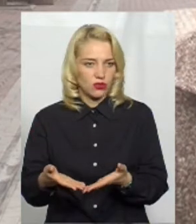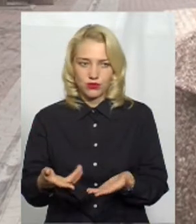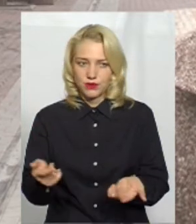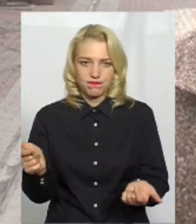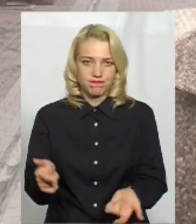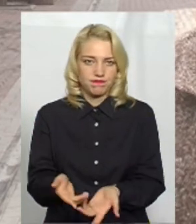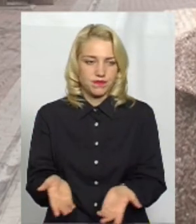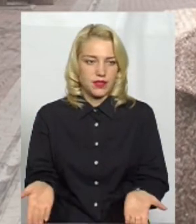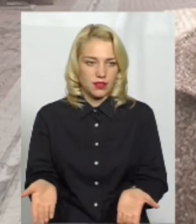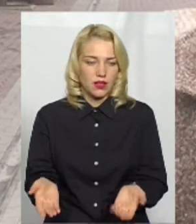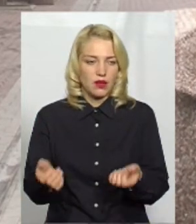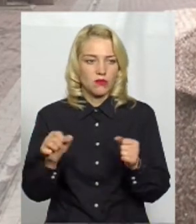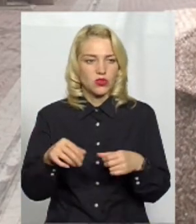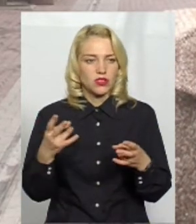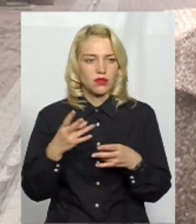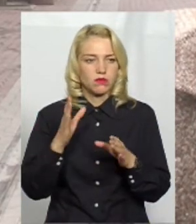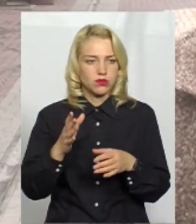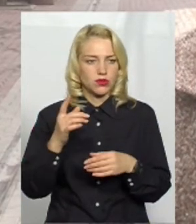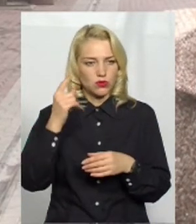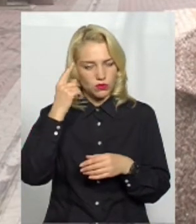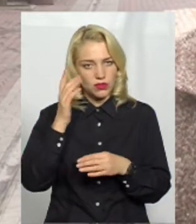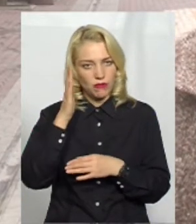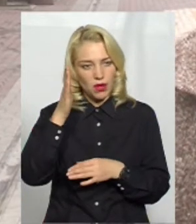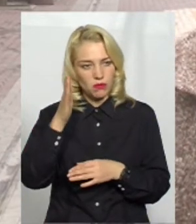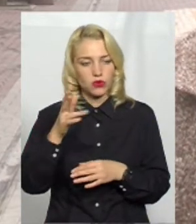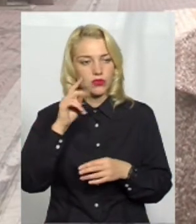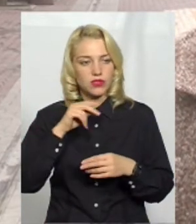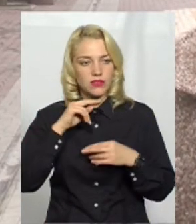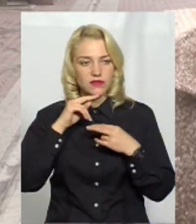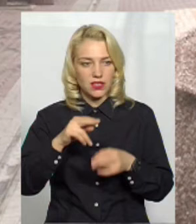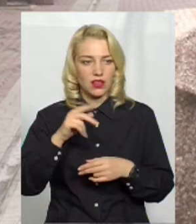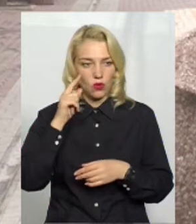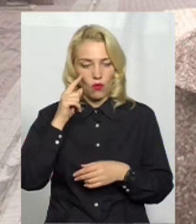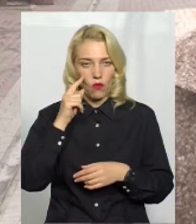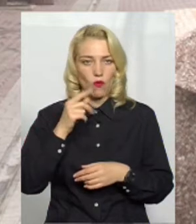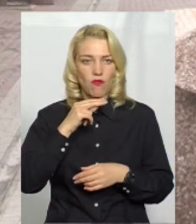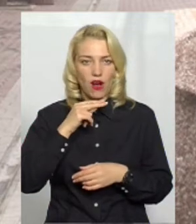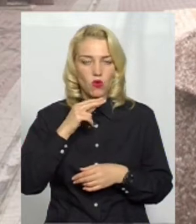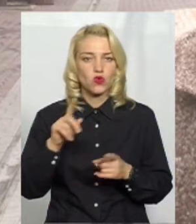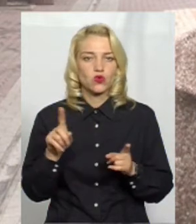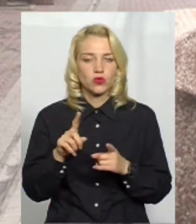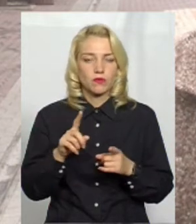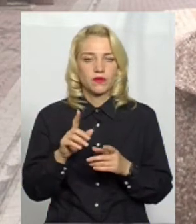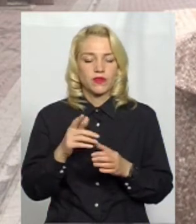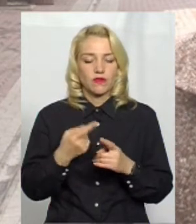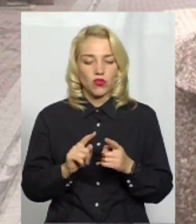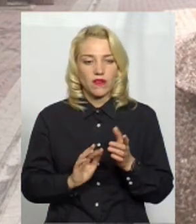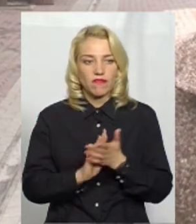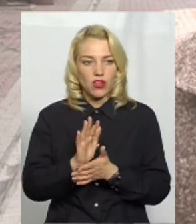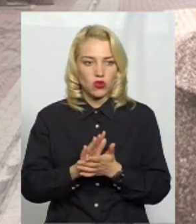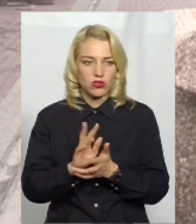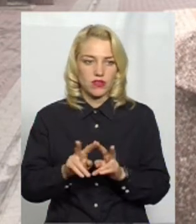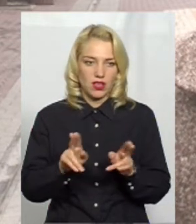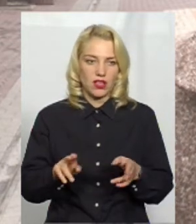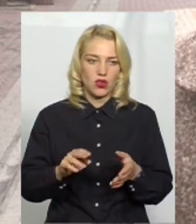проживаються. Мабуть, треба буде вже в майбутньому звертати увагу на те, щоб вони вирощувалися в таких